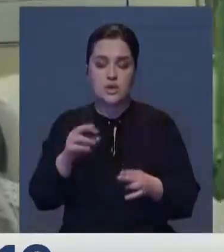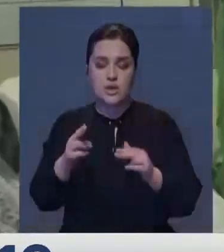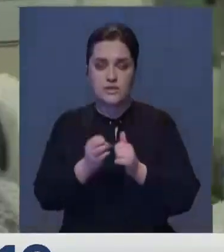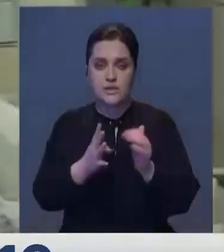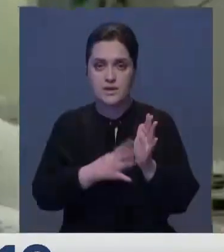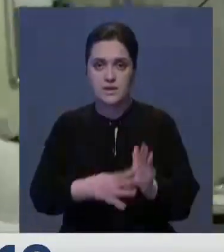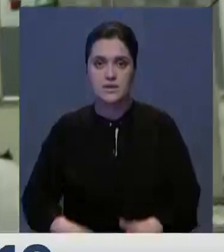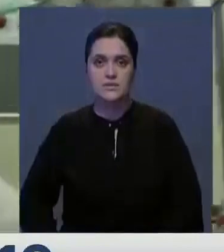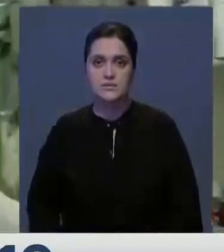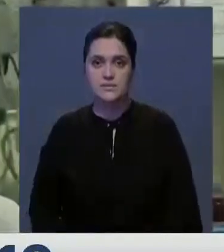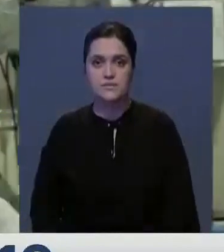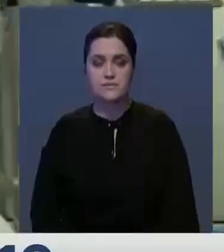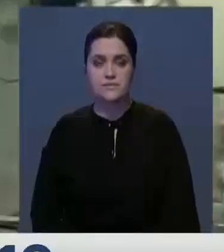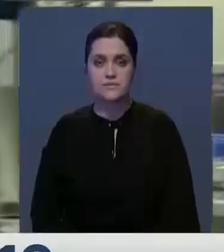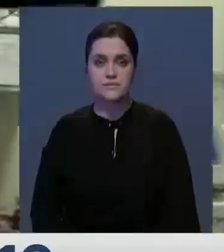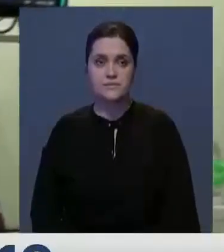случаев COVID-19.